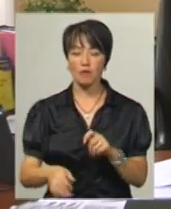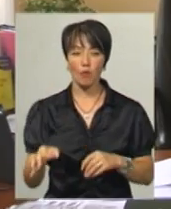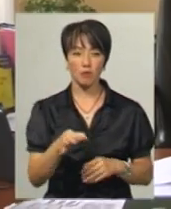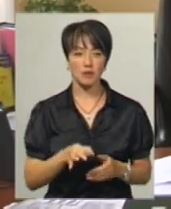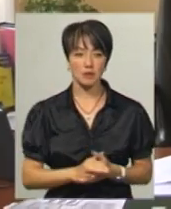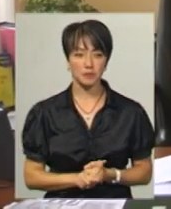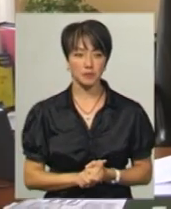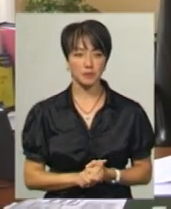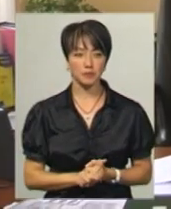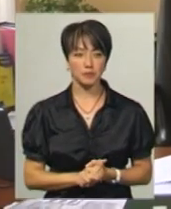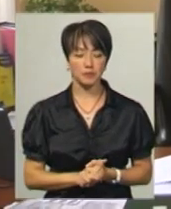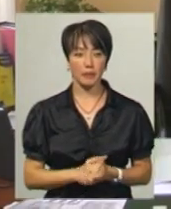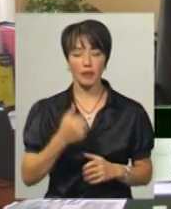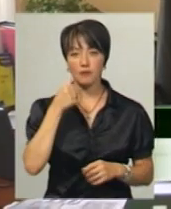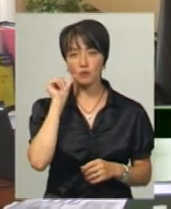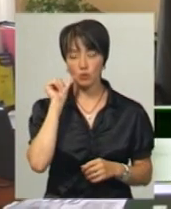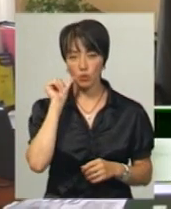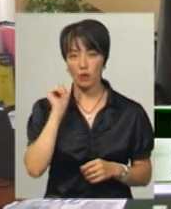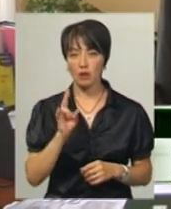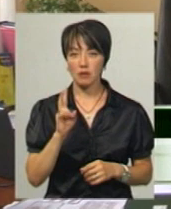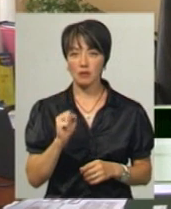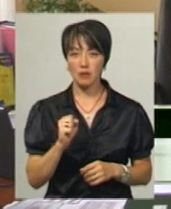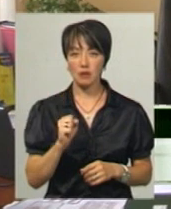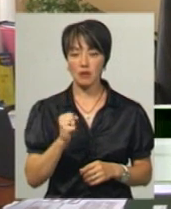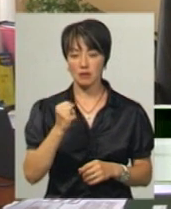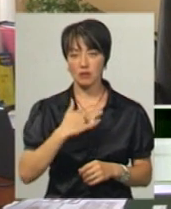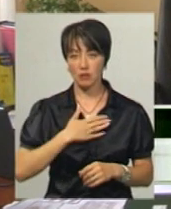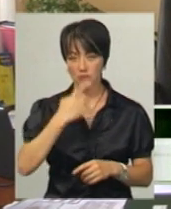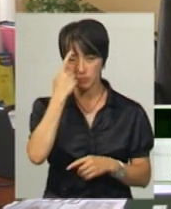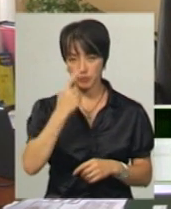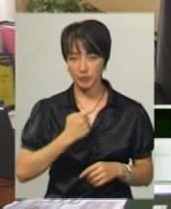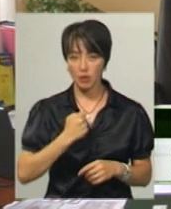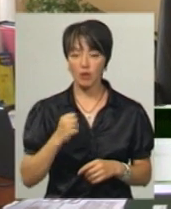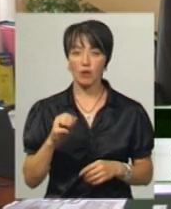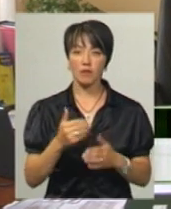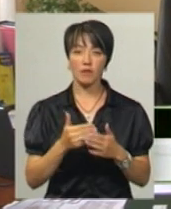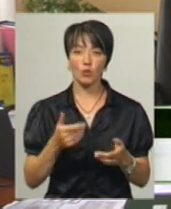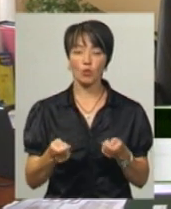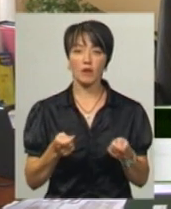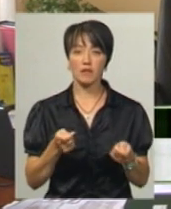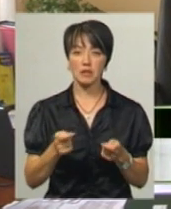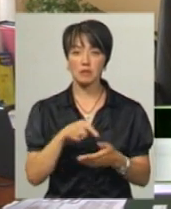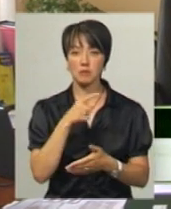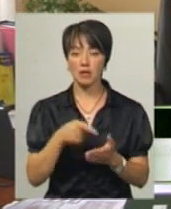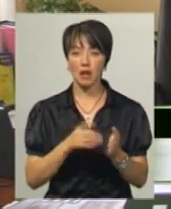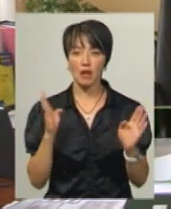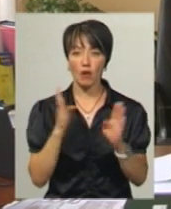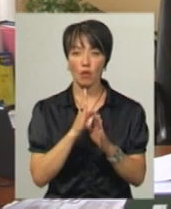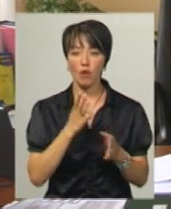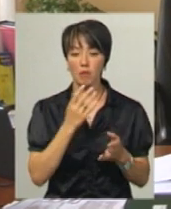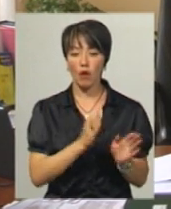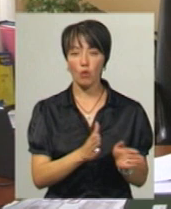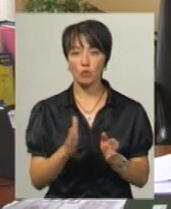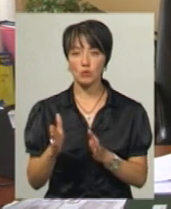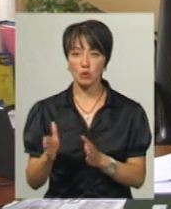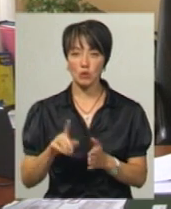області Наталя Солгуб. Вчора на адресу інспекції надійшло повідомлення від управління з питань екології та благоустрою